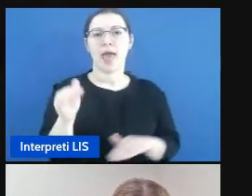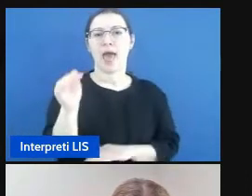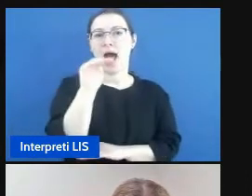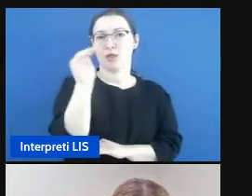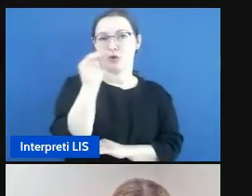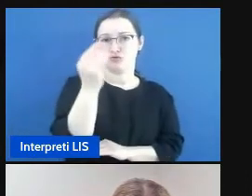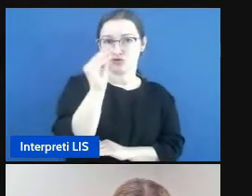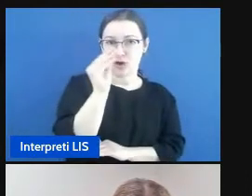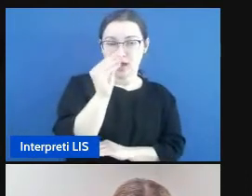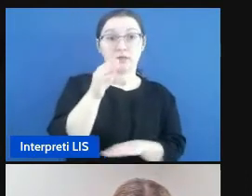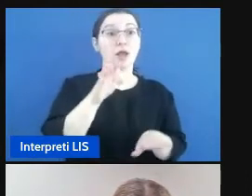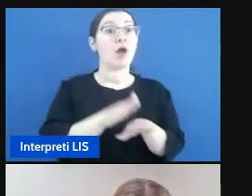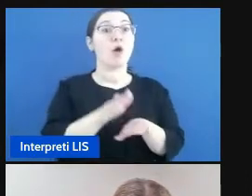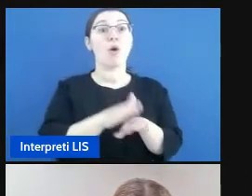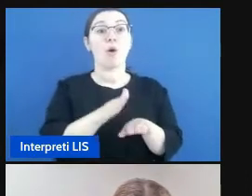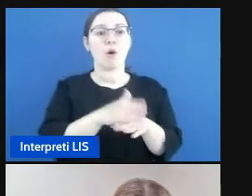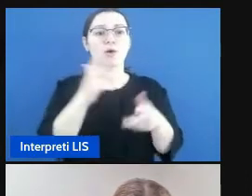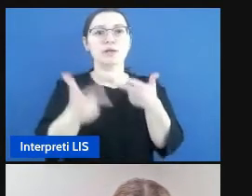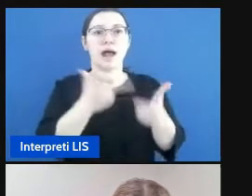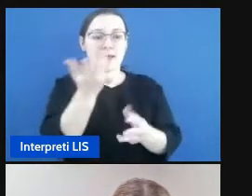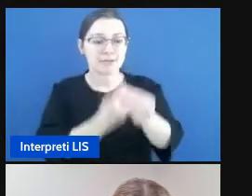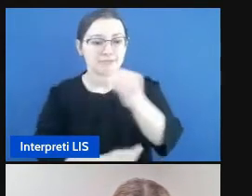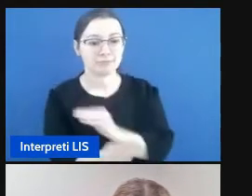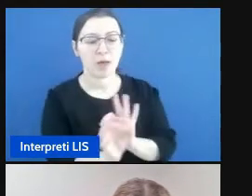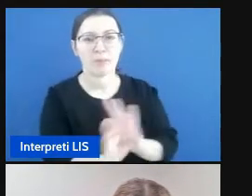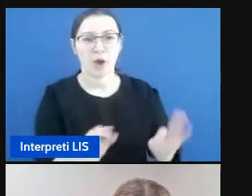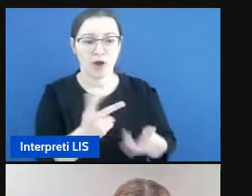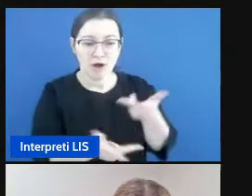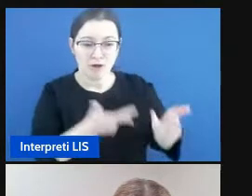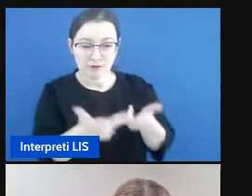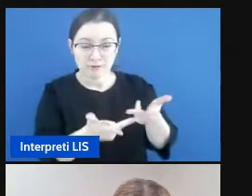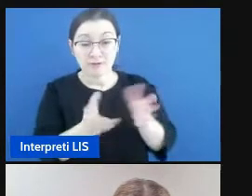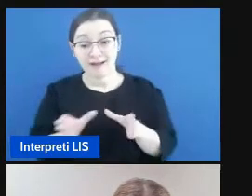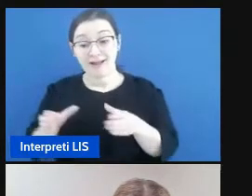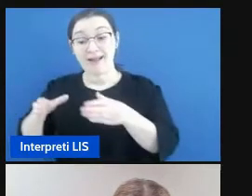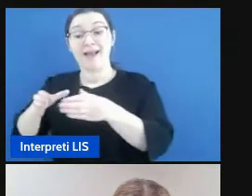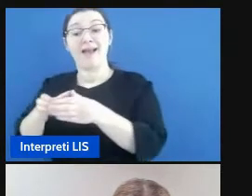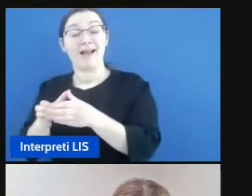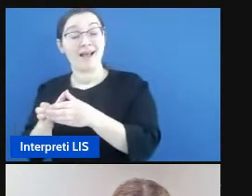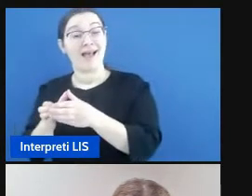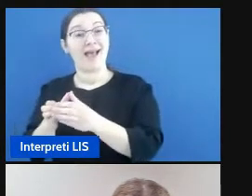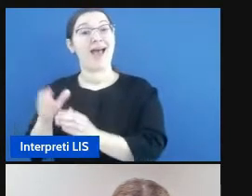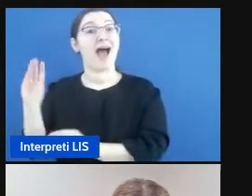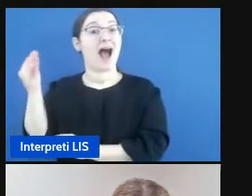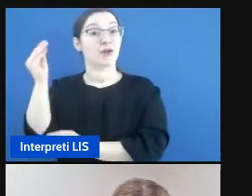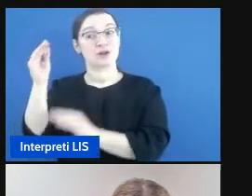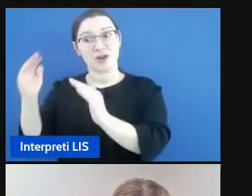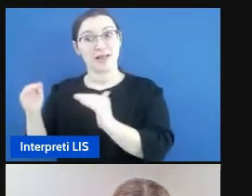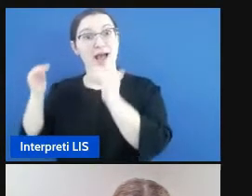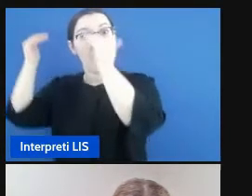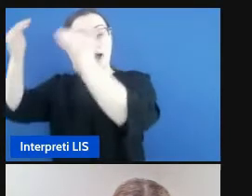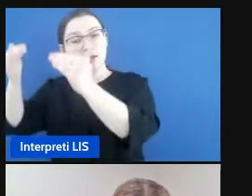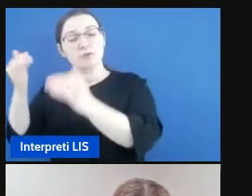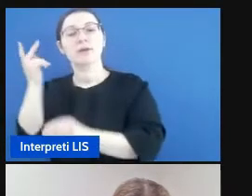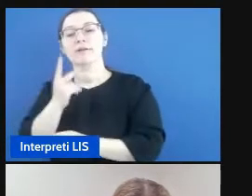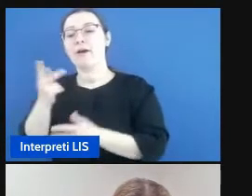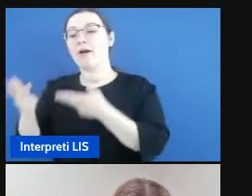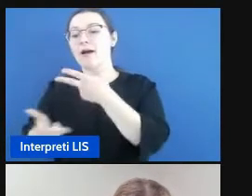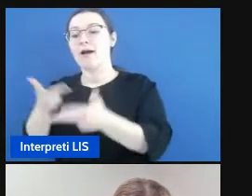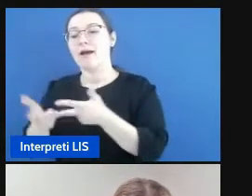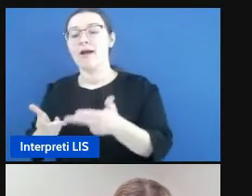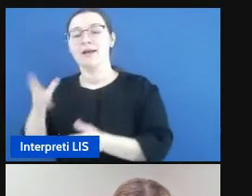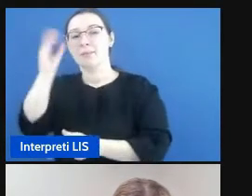dalla nascita e un gruppo di adolescenti e adulti che ha imparato la LIS più tardi